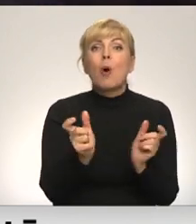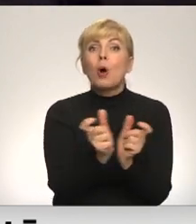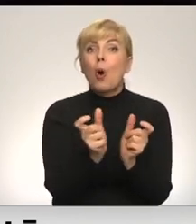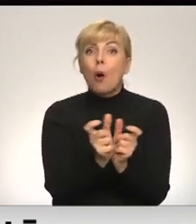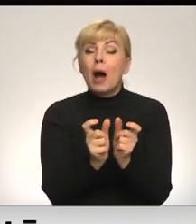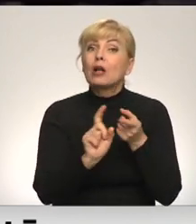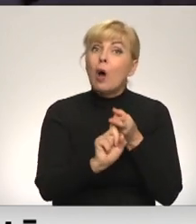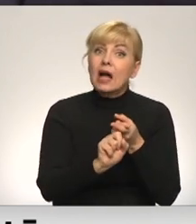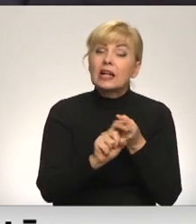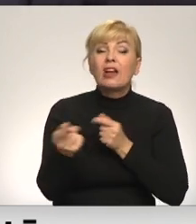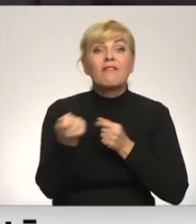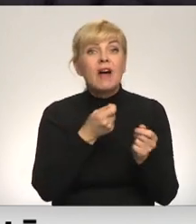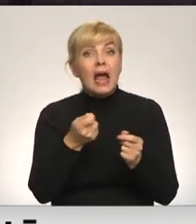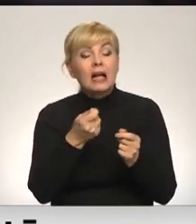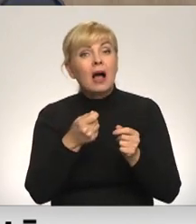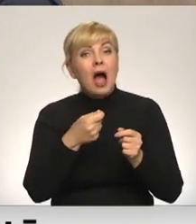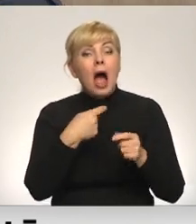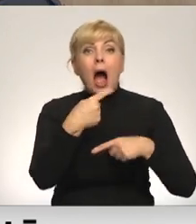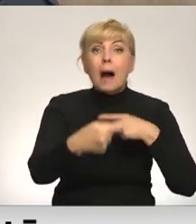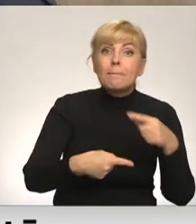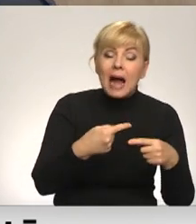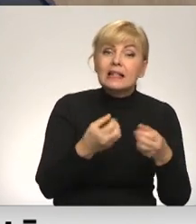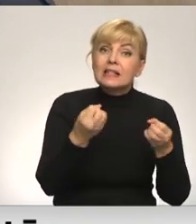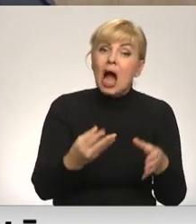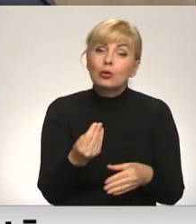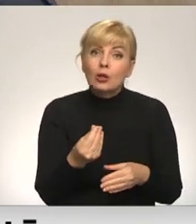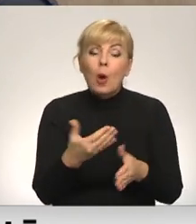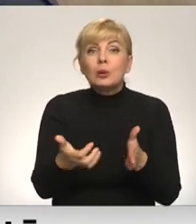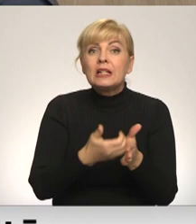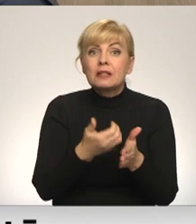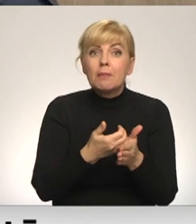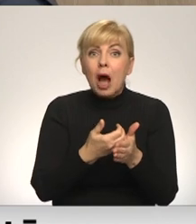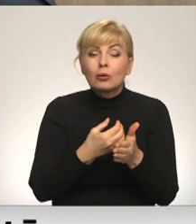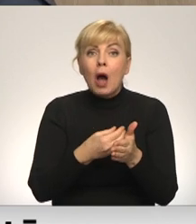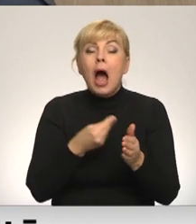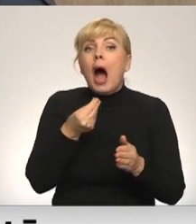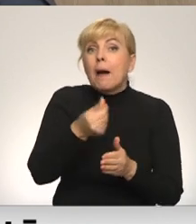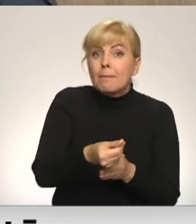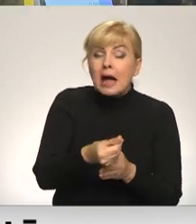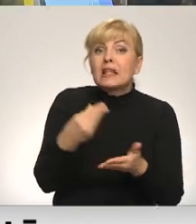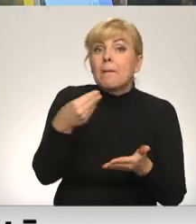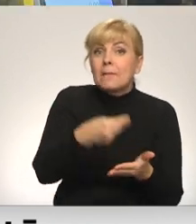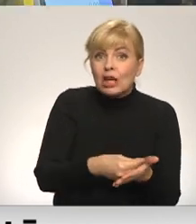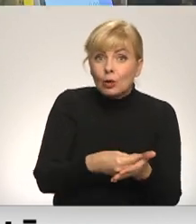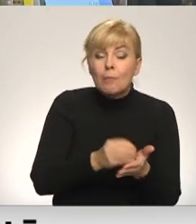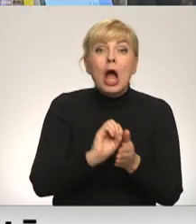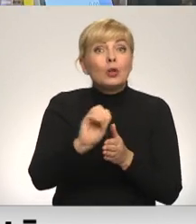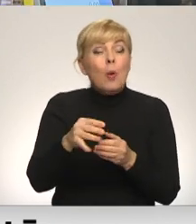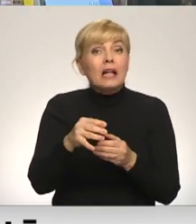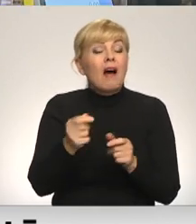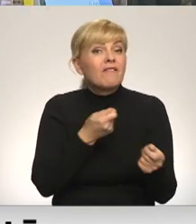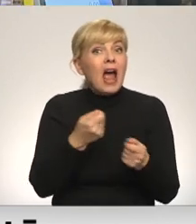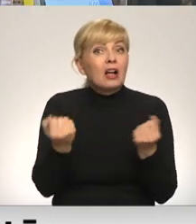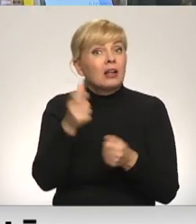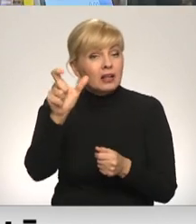kuru atkarībā no veikalu varēs vainu apmainīt pret skaidru naudu vai arī izmantot apmaksā par pirkumu. Taču, iepakojums nodots veikalu darbiniekam,